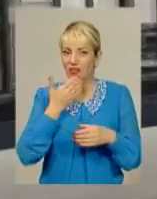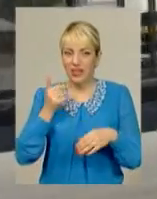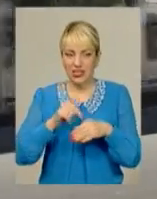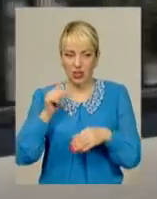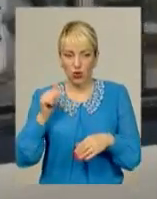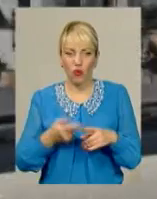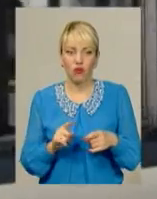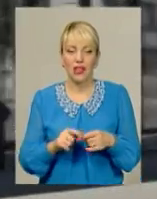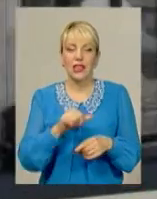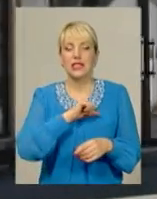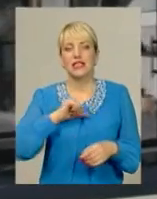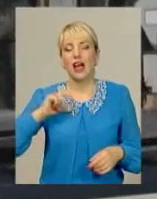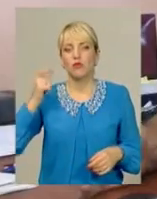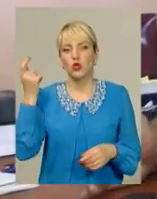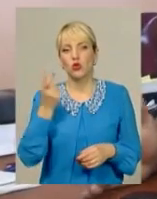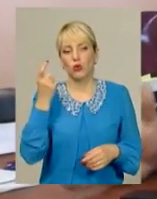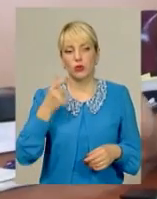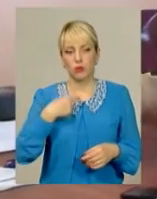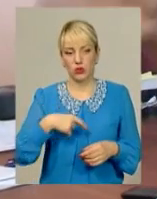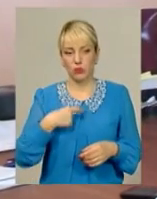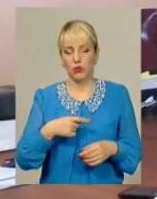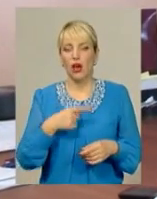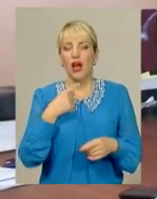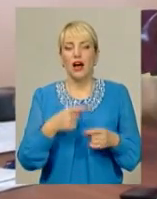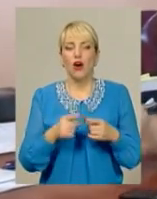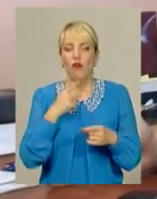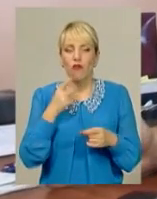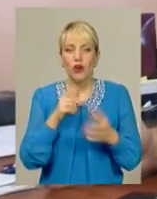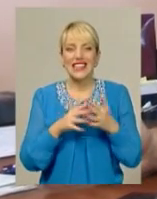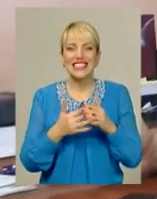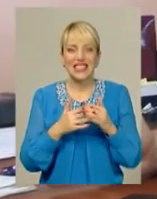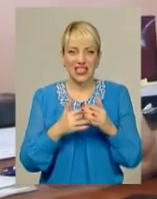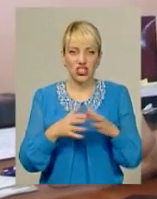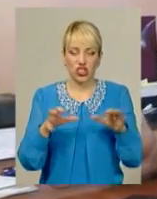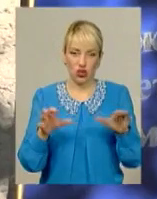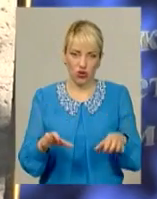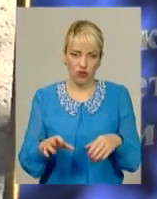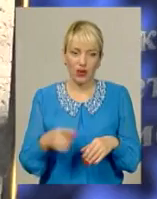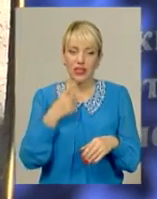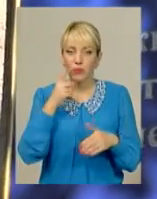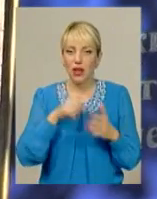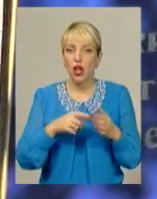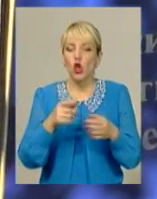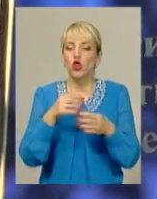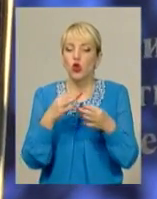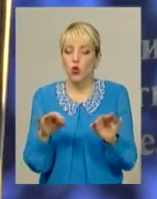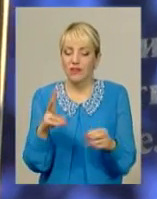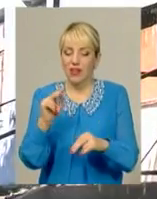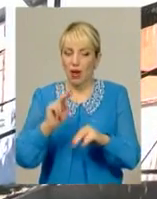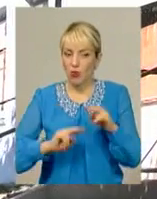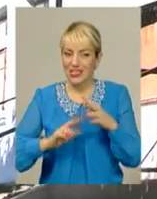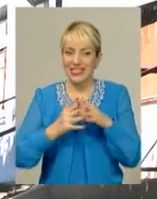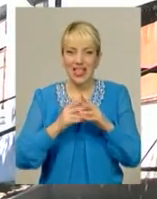порядкує релігійна громада хасидів у Меджибожі, каже місцевий селищний голова, та запевняє, дозволу на будівництво